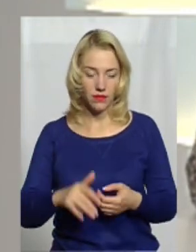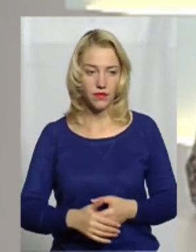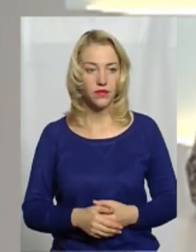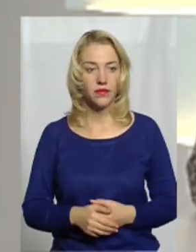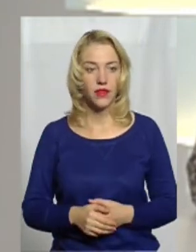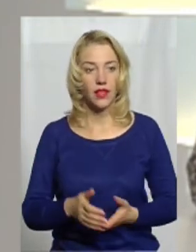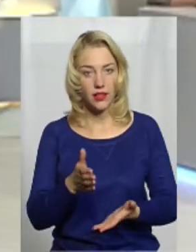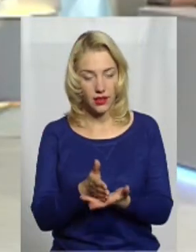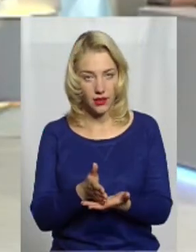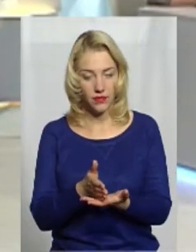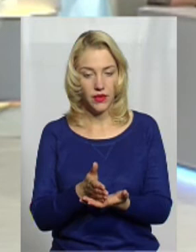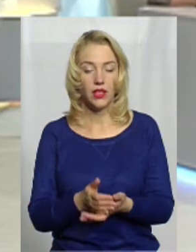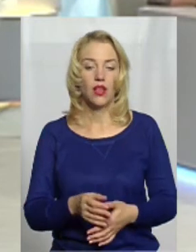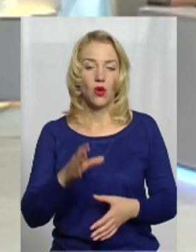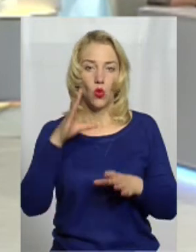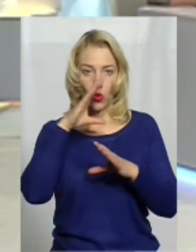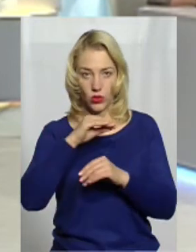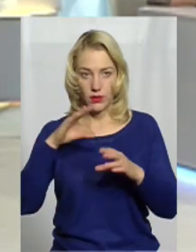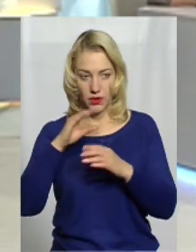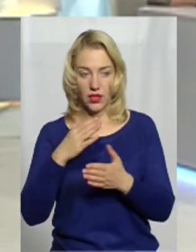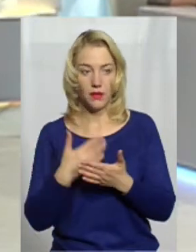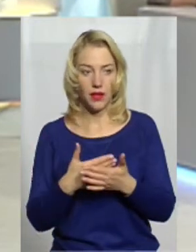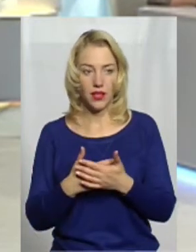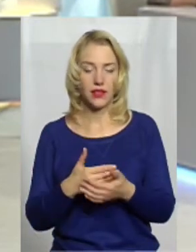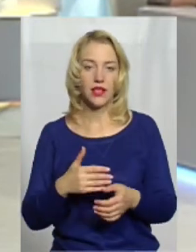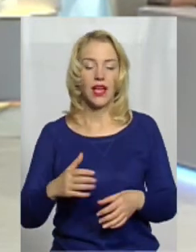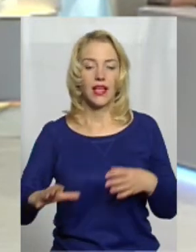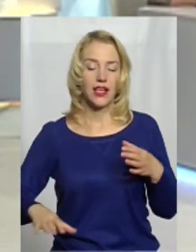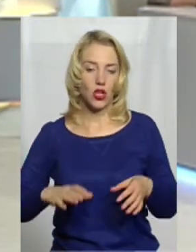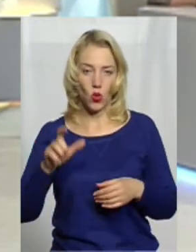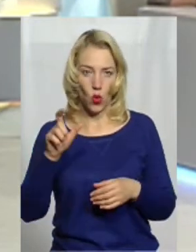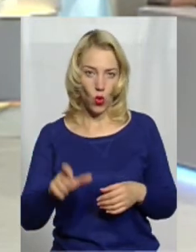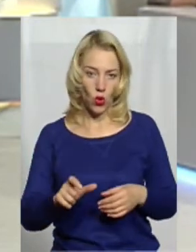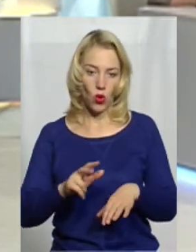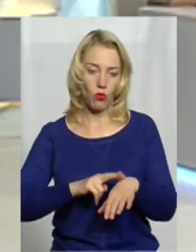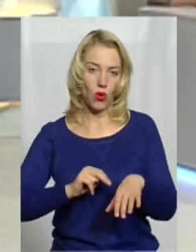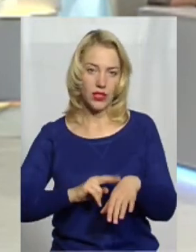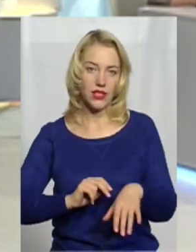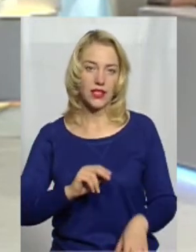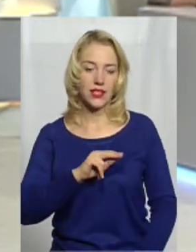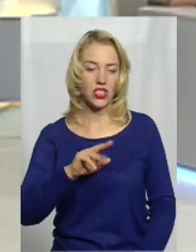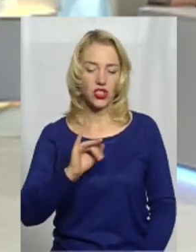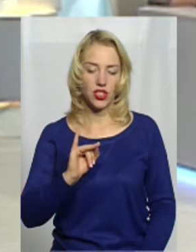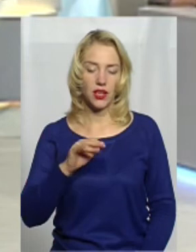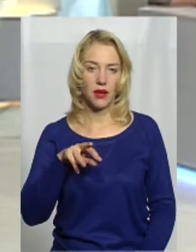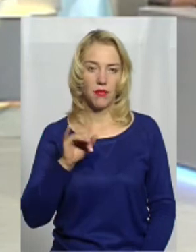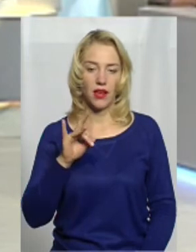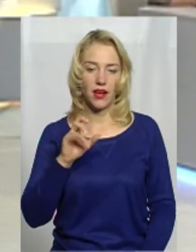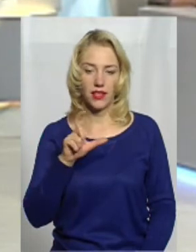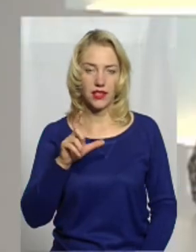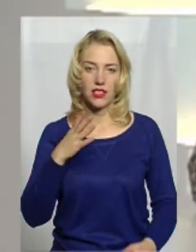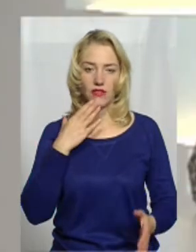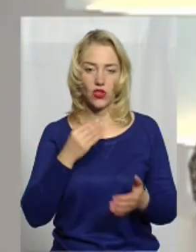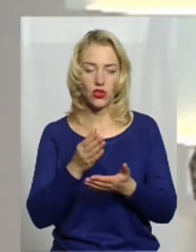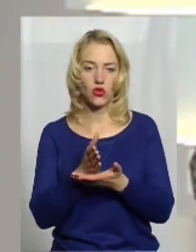є певні успіхи. От кінолог з Хмельницької області, поліцейський Костянтин Чимирис з службовою собакою Джесі